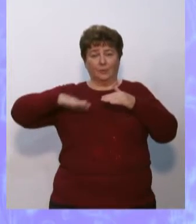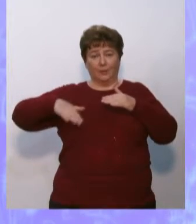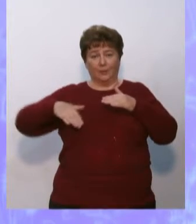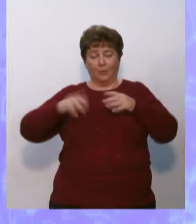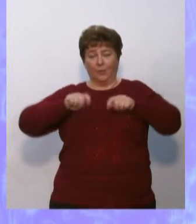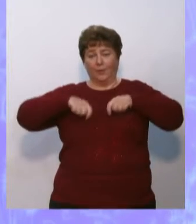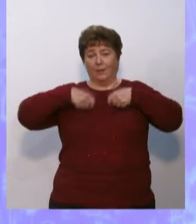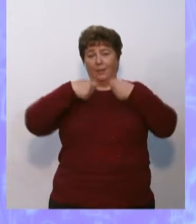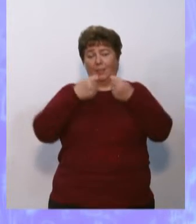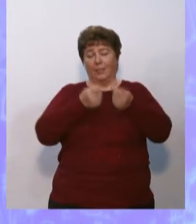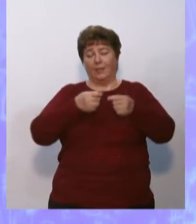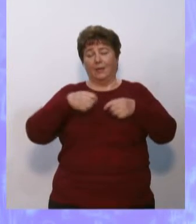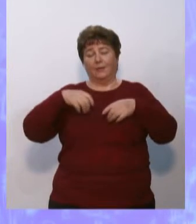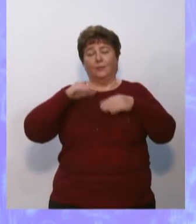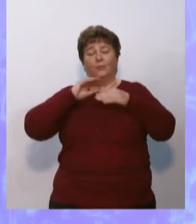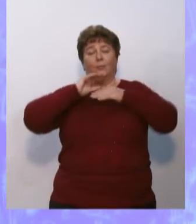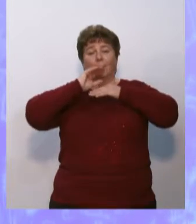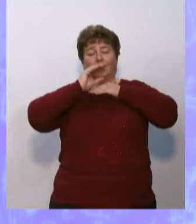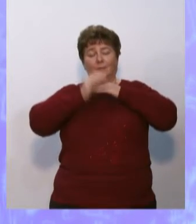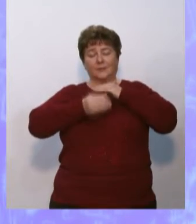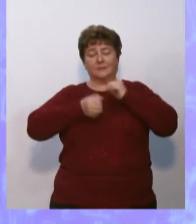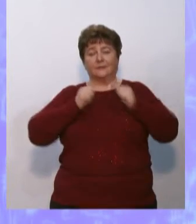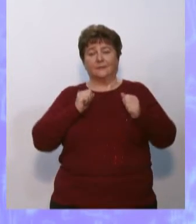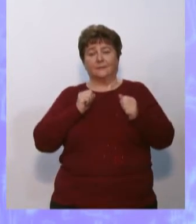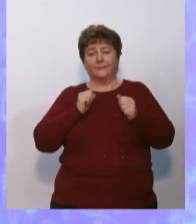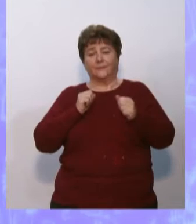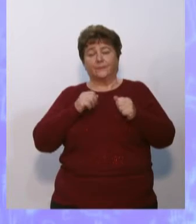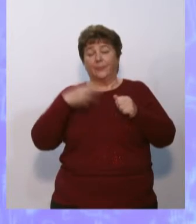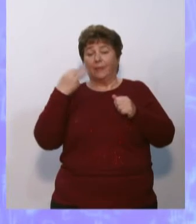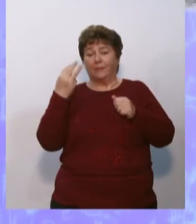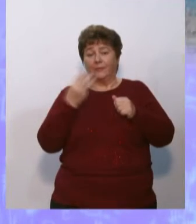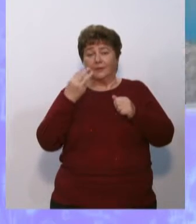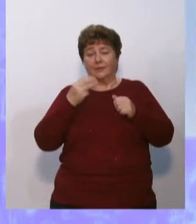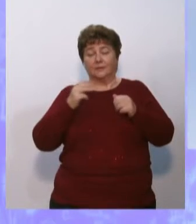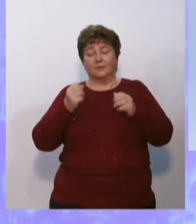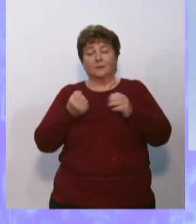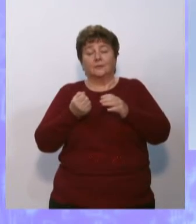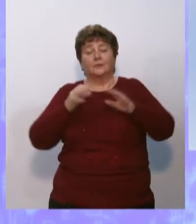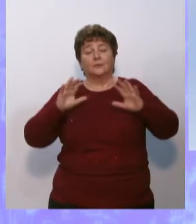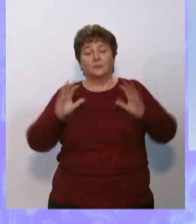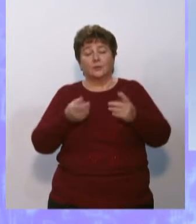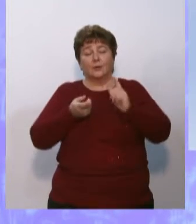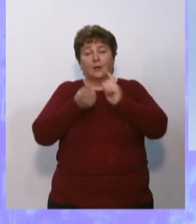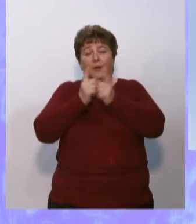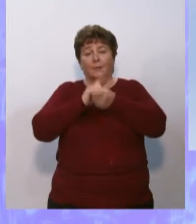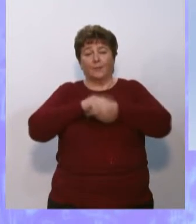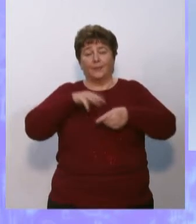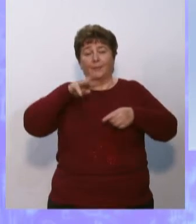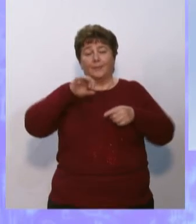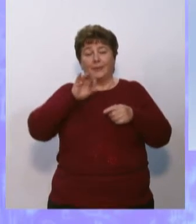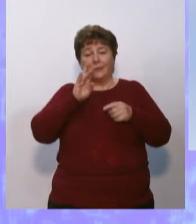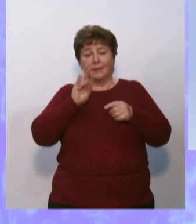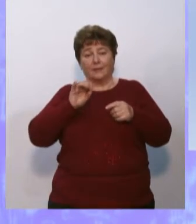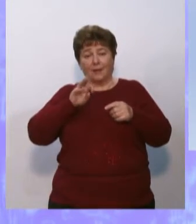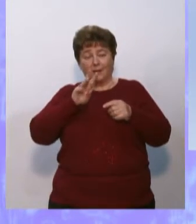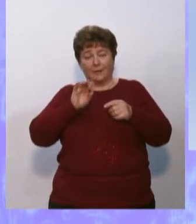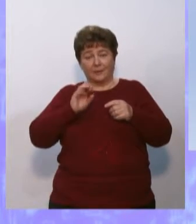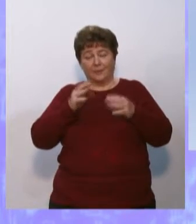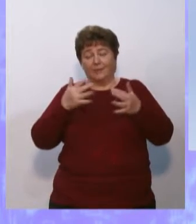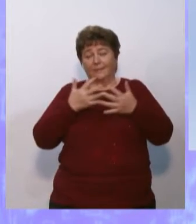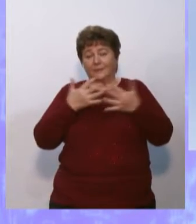отдают атмосфере. В-третьих, происходит обмен минеральными веществами.